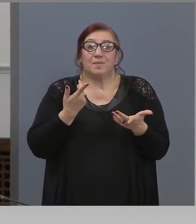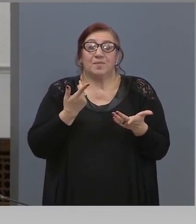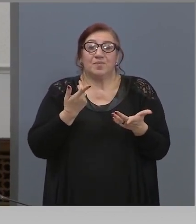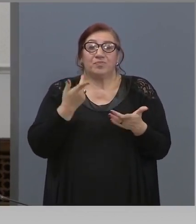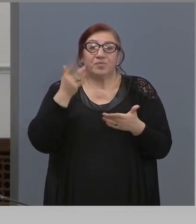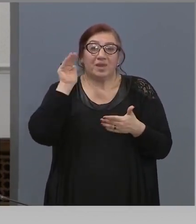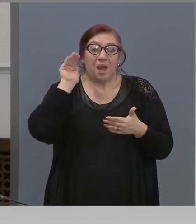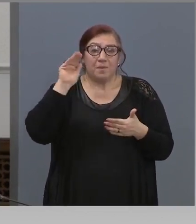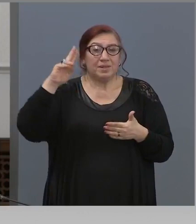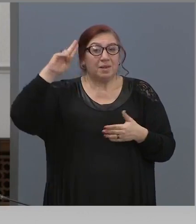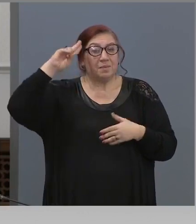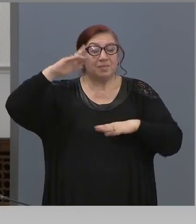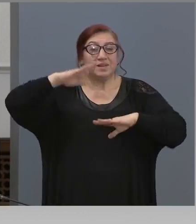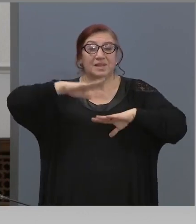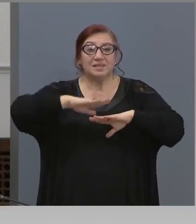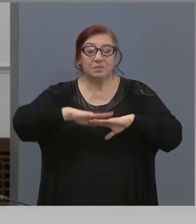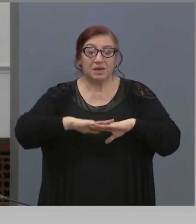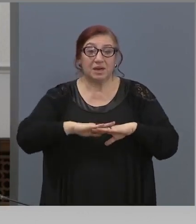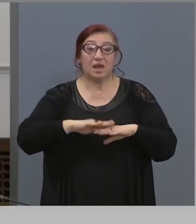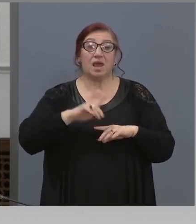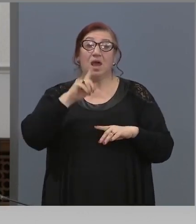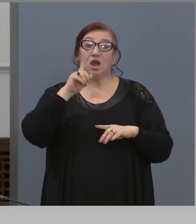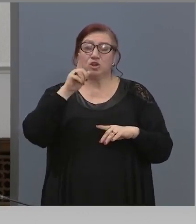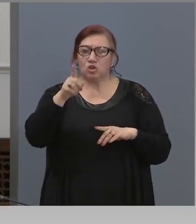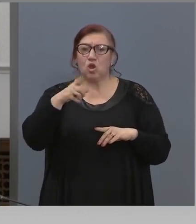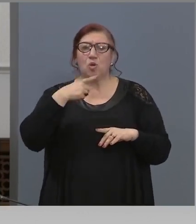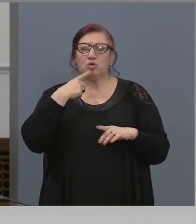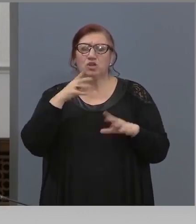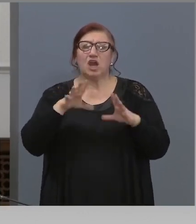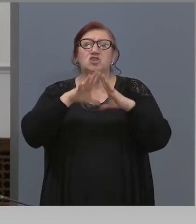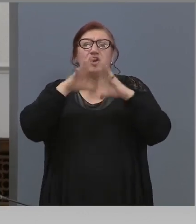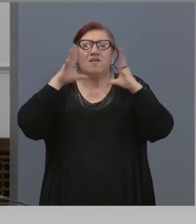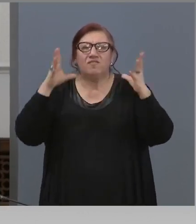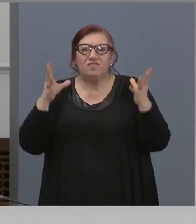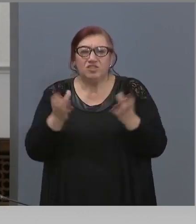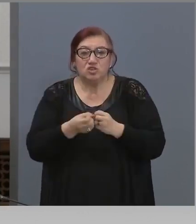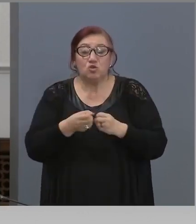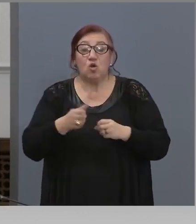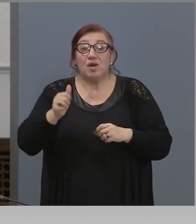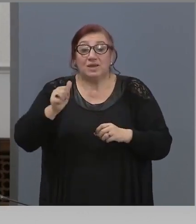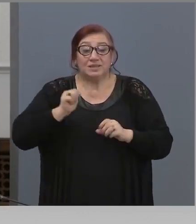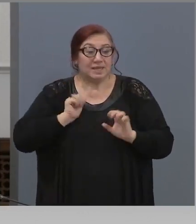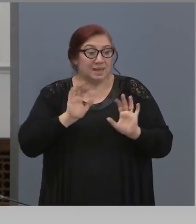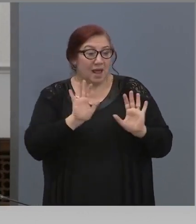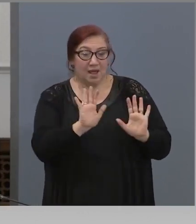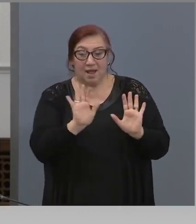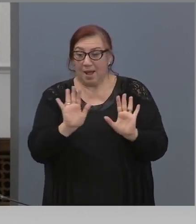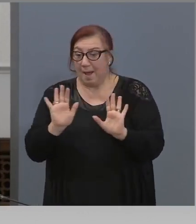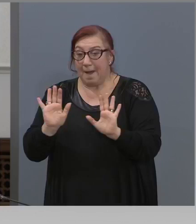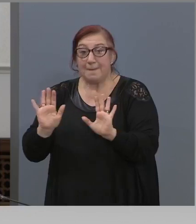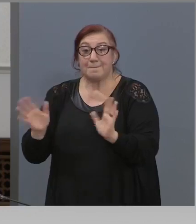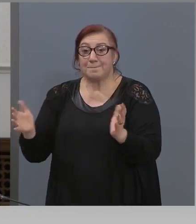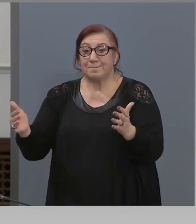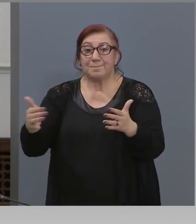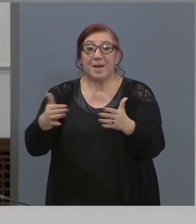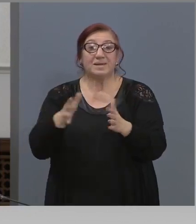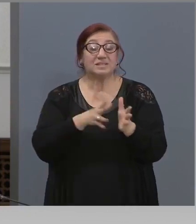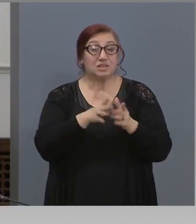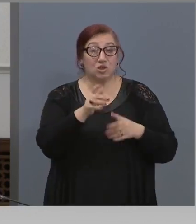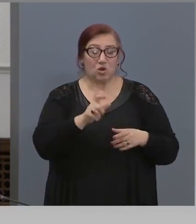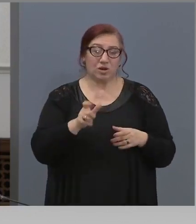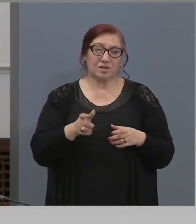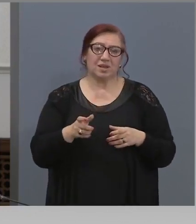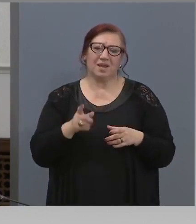бъдеме дисциплинирани. Той може да каже всичко, за да предпази. Така че дайте да го